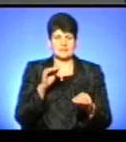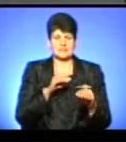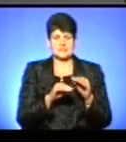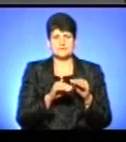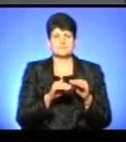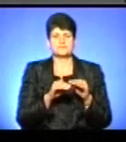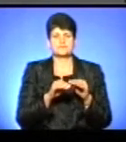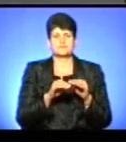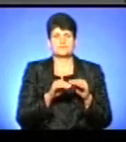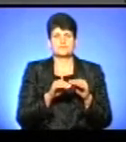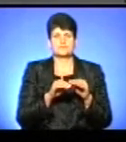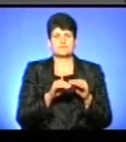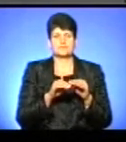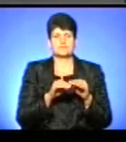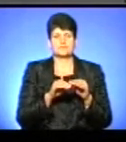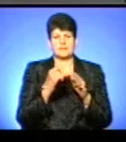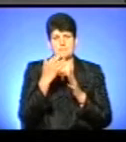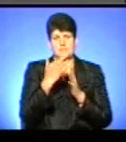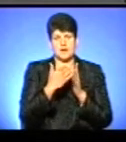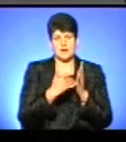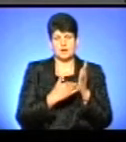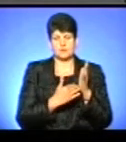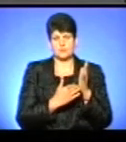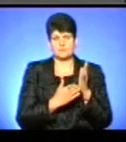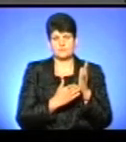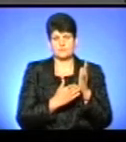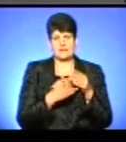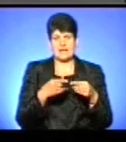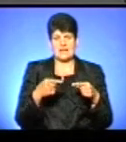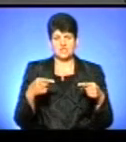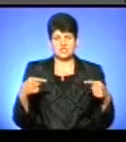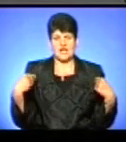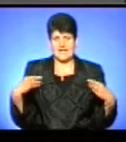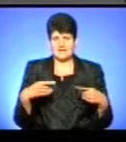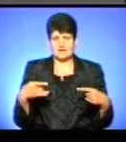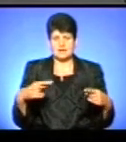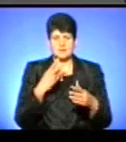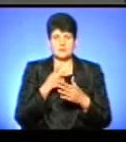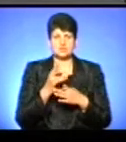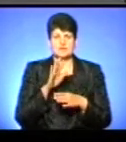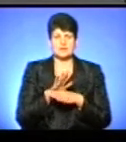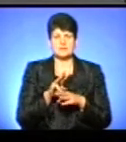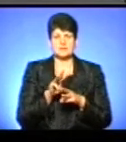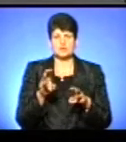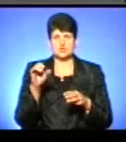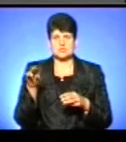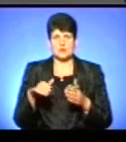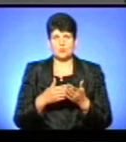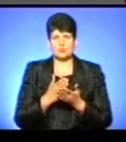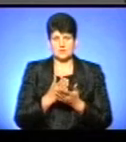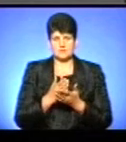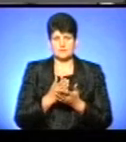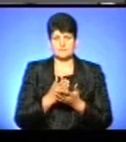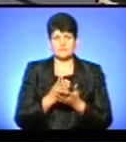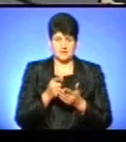переліком речей, які передбачені наказом Міністерства соціальної політики. Власне,